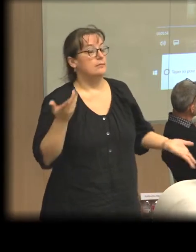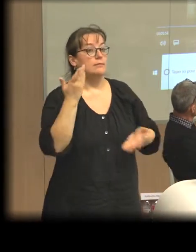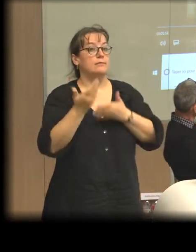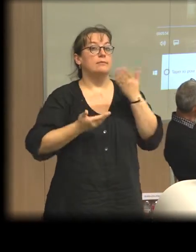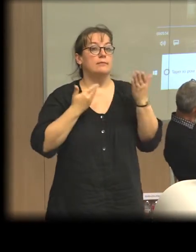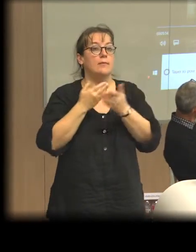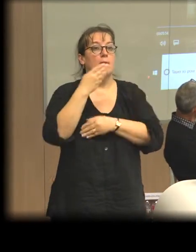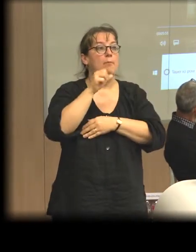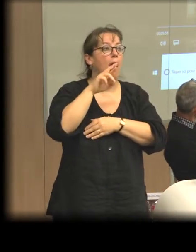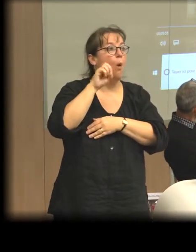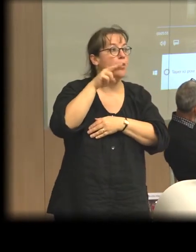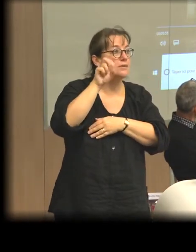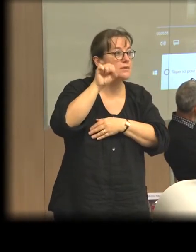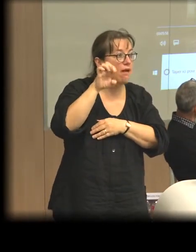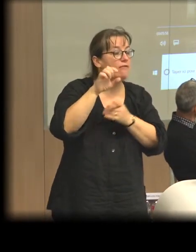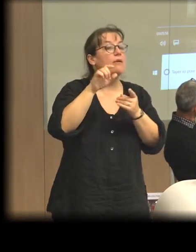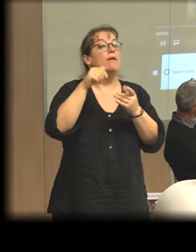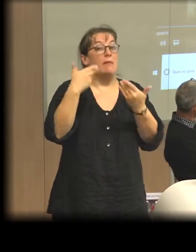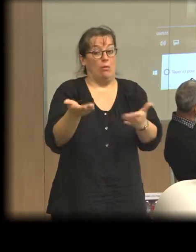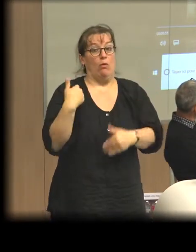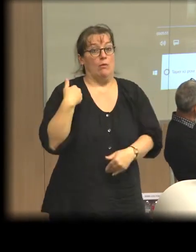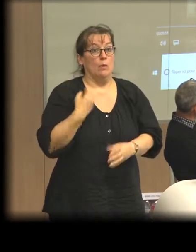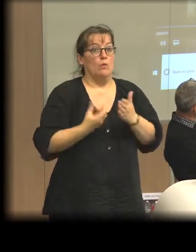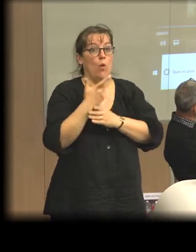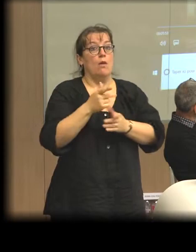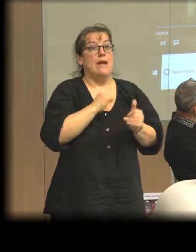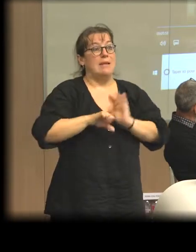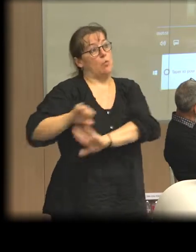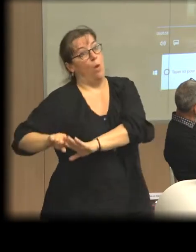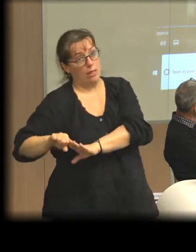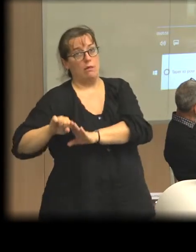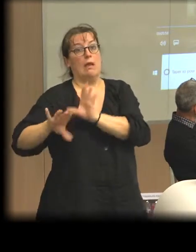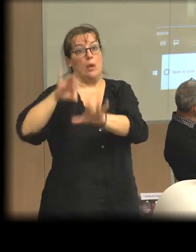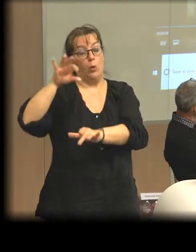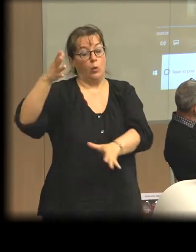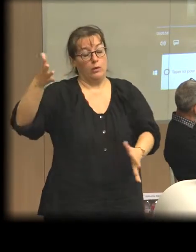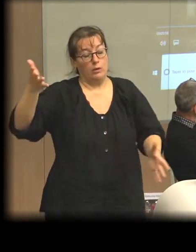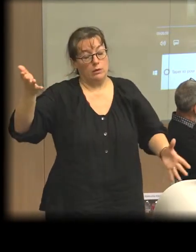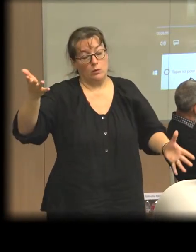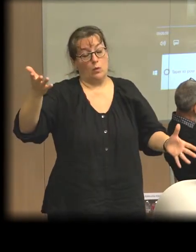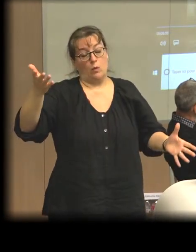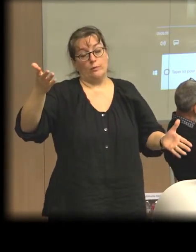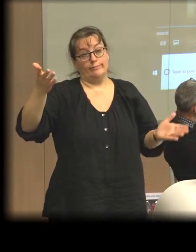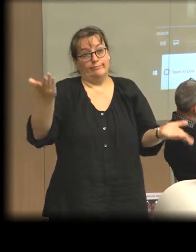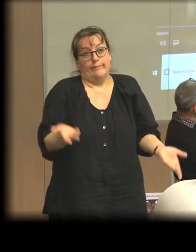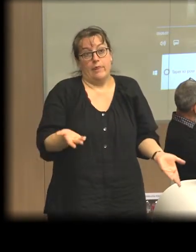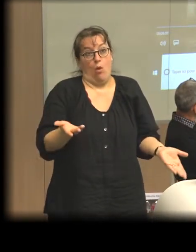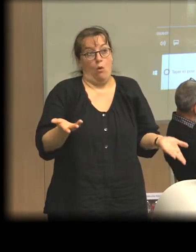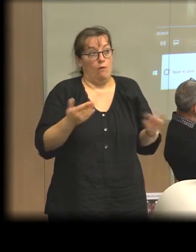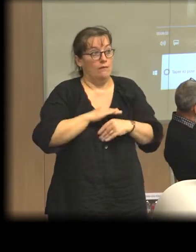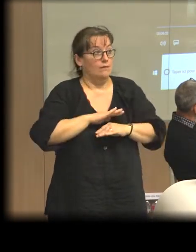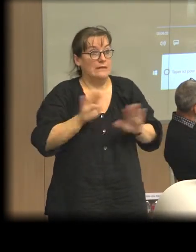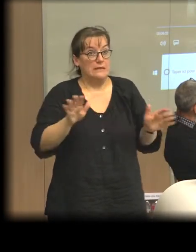Dilma Rousseff puis maintenant l'élection de l'extrême droite. Et heureusement, il y a tout un